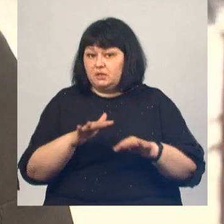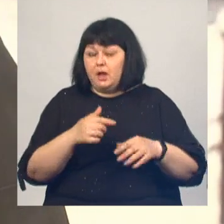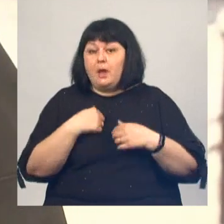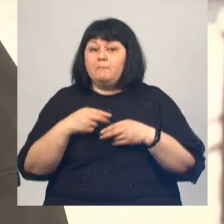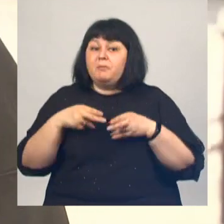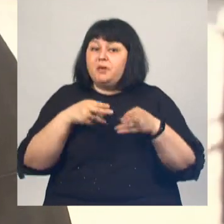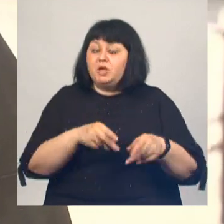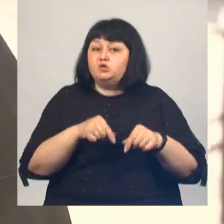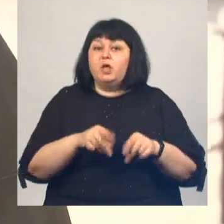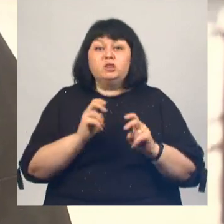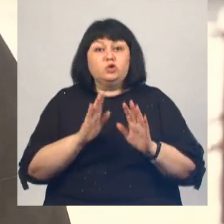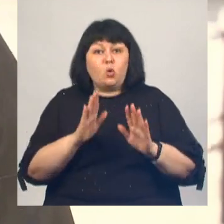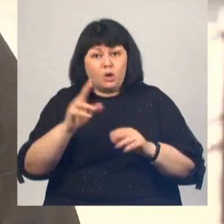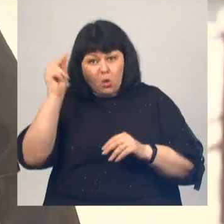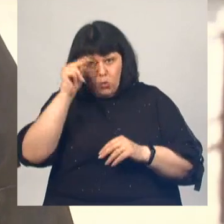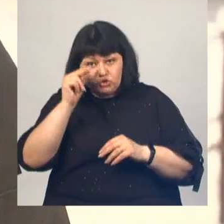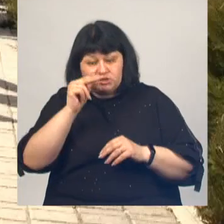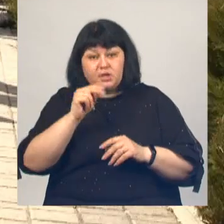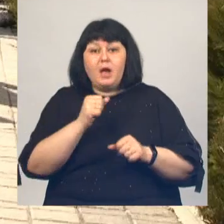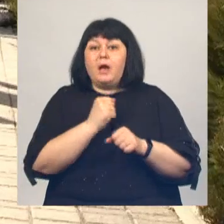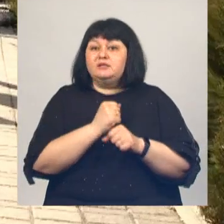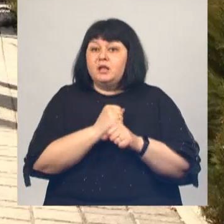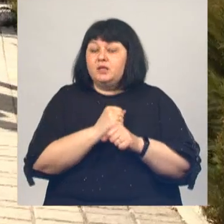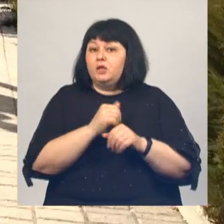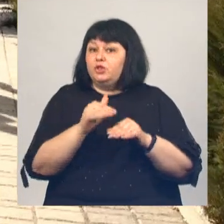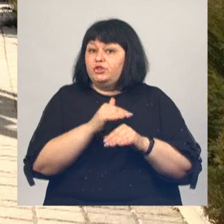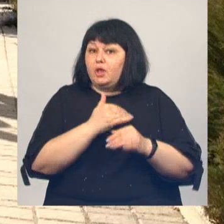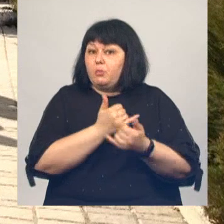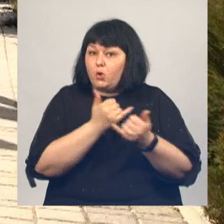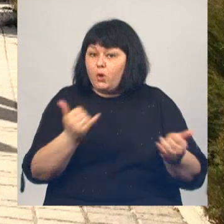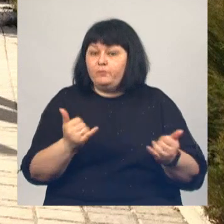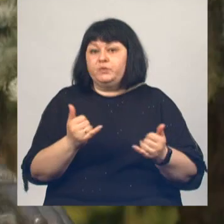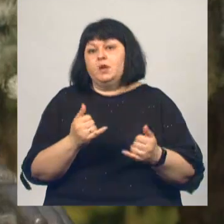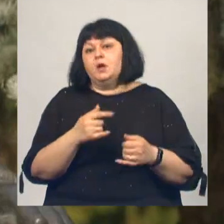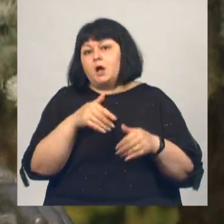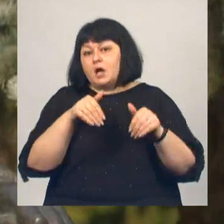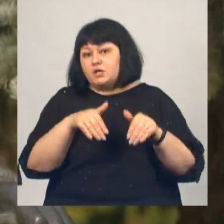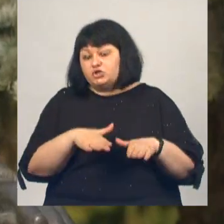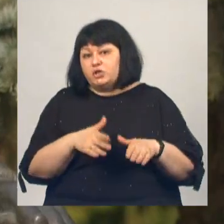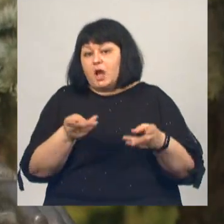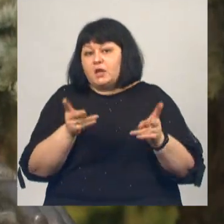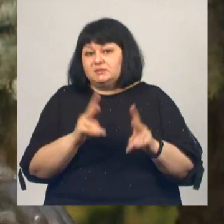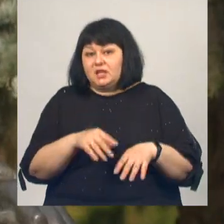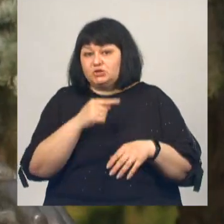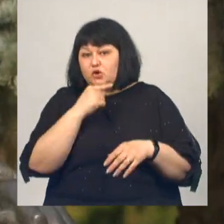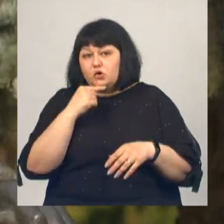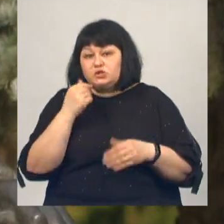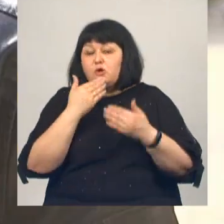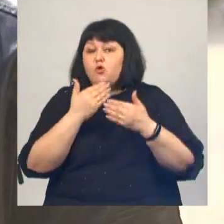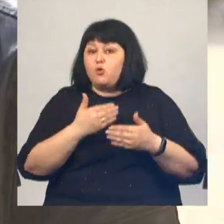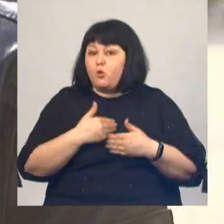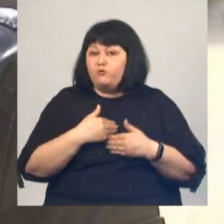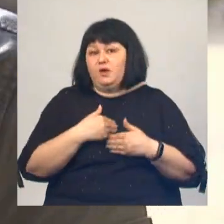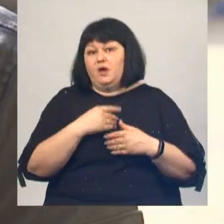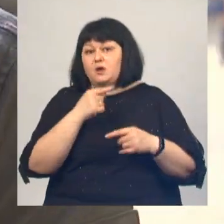чтобы учиться, а чтобы делать добра. В решении задержаться в России сыграла роль еще и любовь к славянской культуре и кухне.